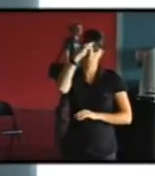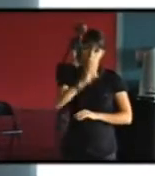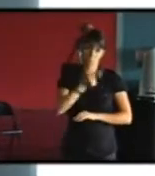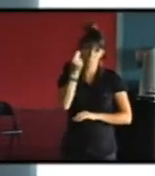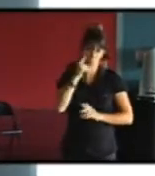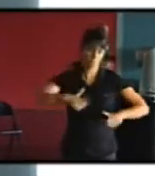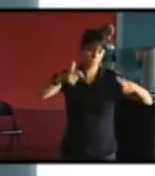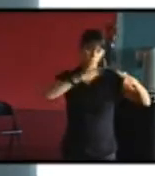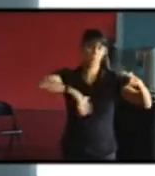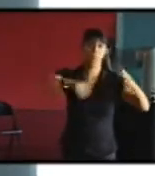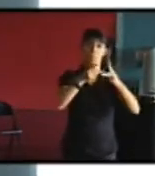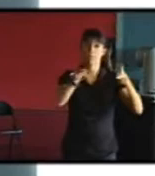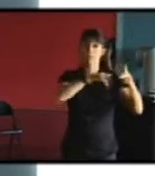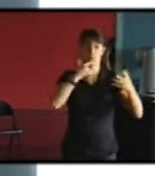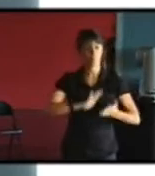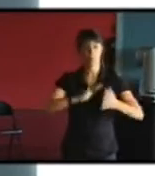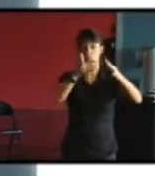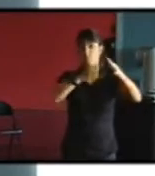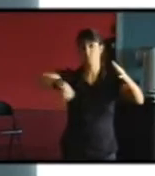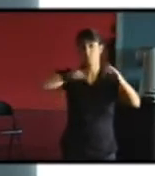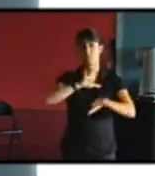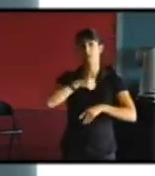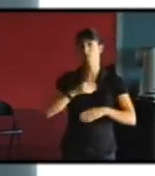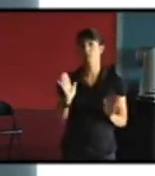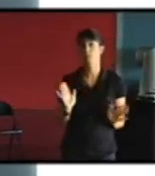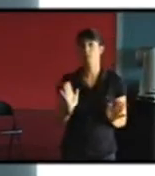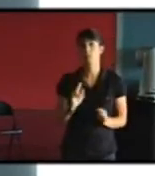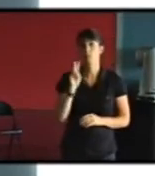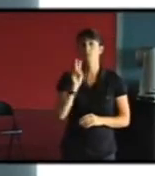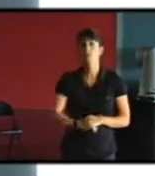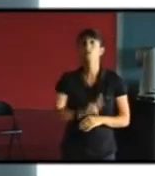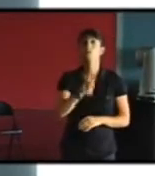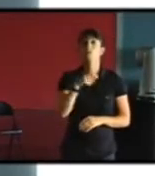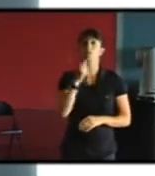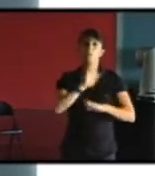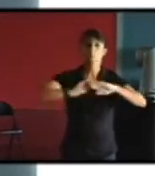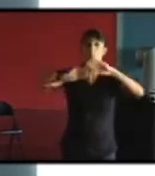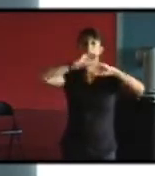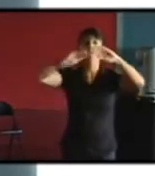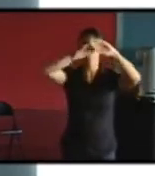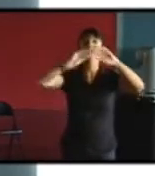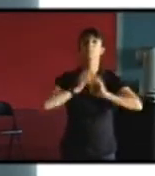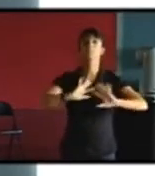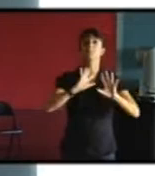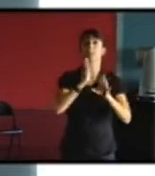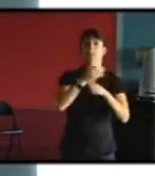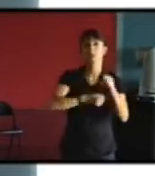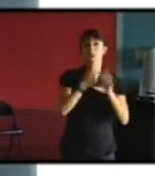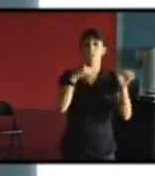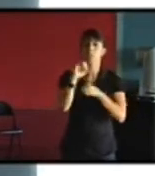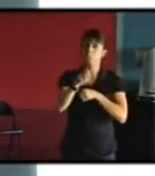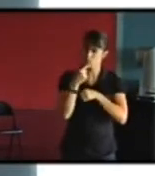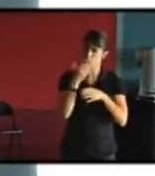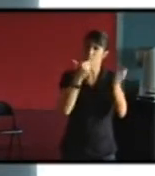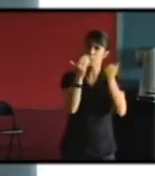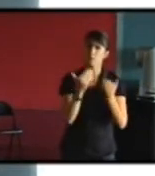supprimées parce qu'il y eu effectivement des constructions parasites certaines fois il y des curtages à faire on le voit beaucoup dans le centre historique il y des tas